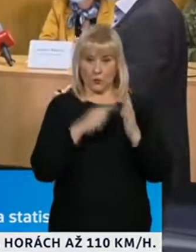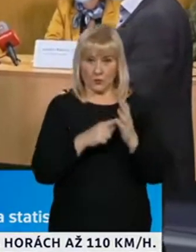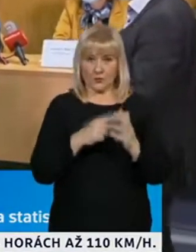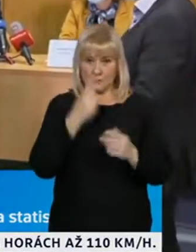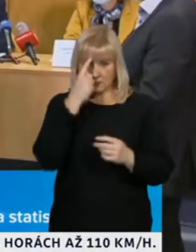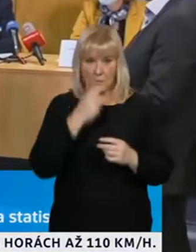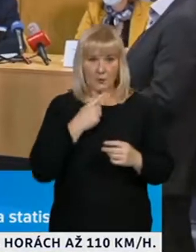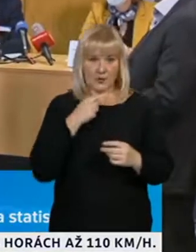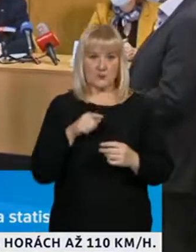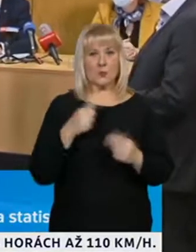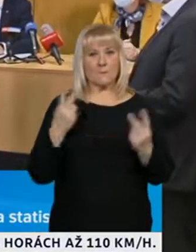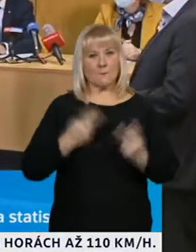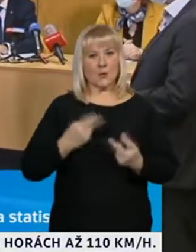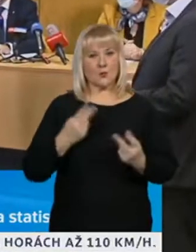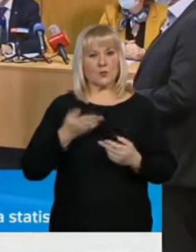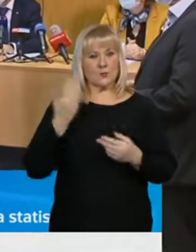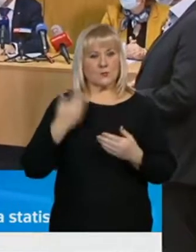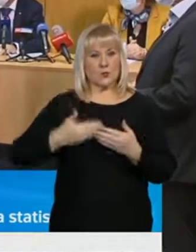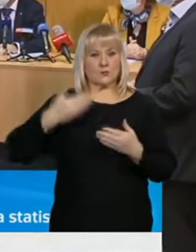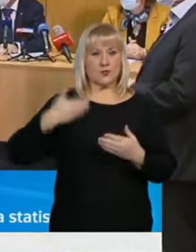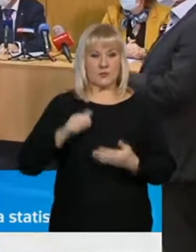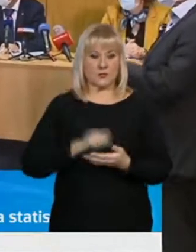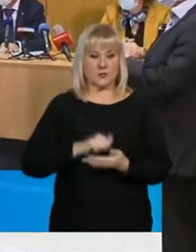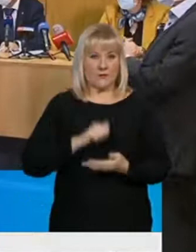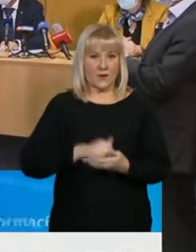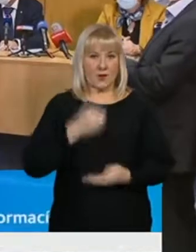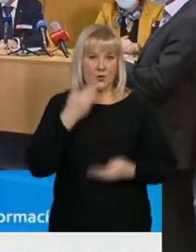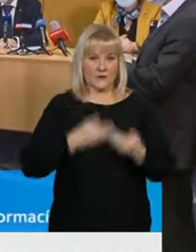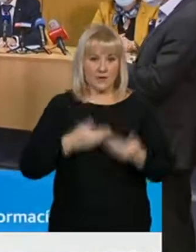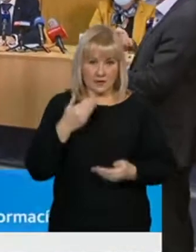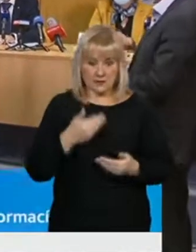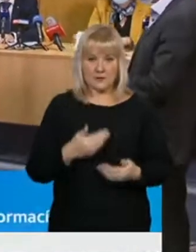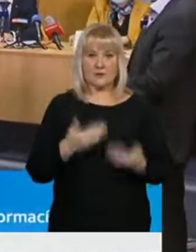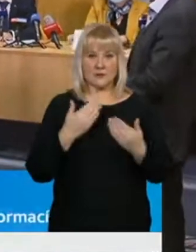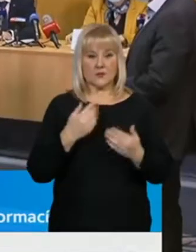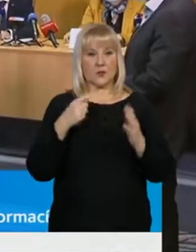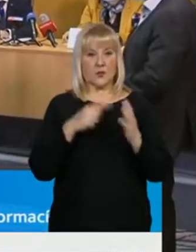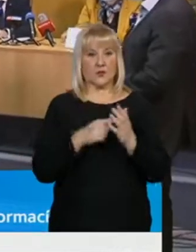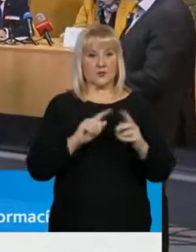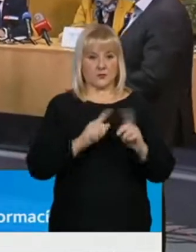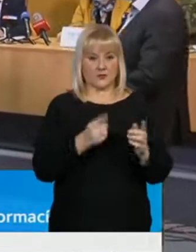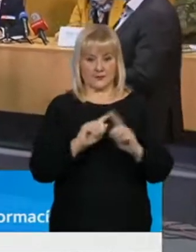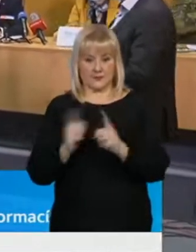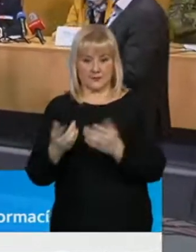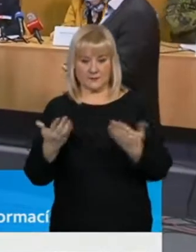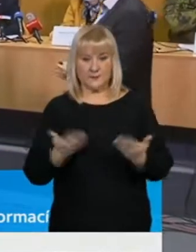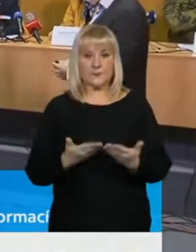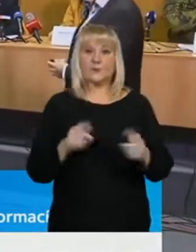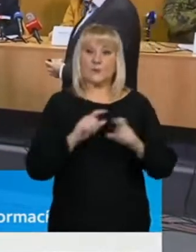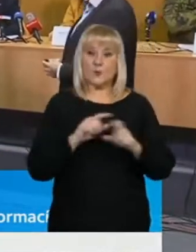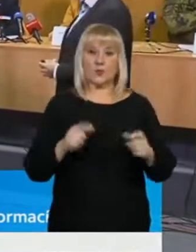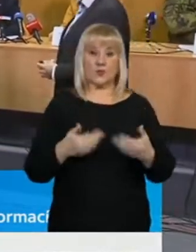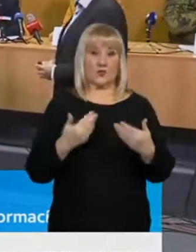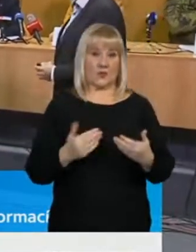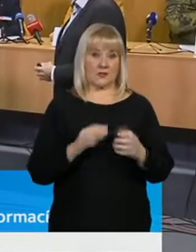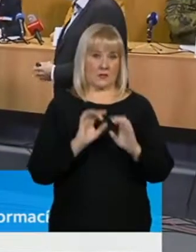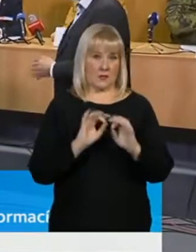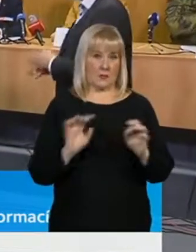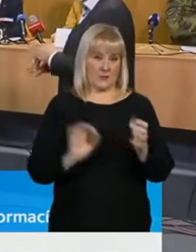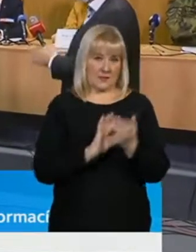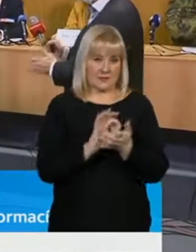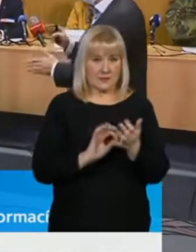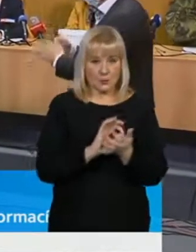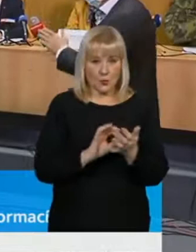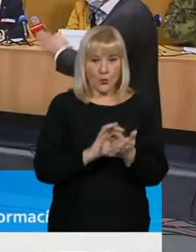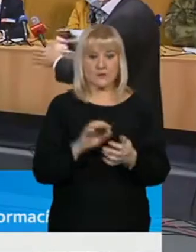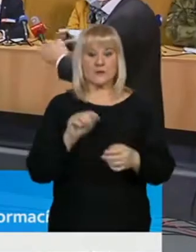podobný té předchozí tiskové konferenci, vytáhnout takový rozpor, protože se nacházíme v epidemické situaci, která je stále